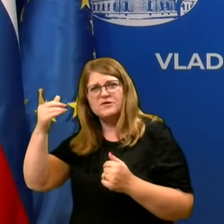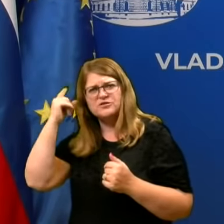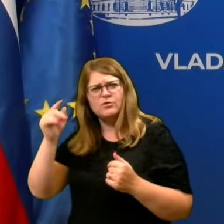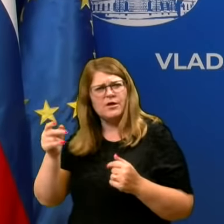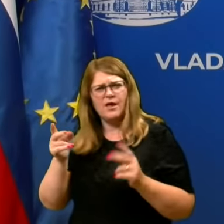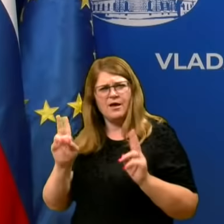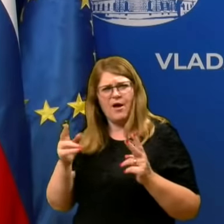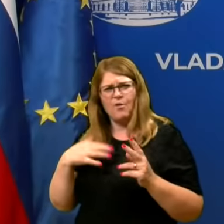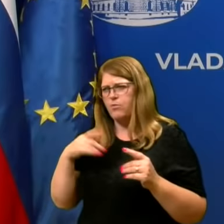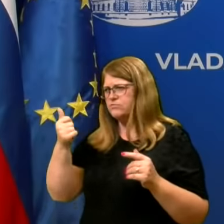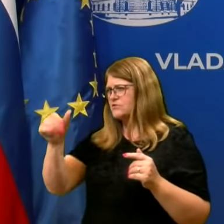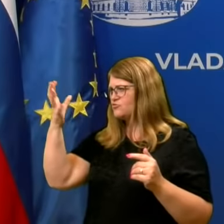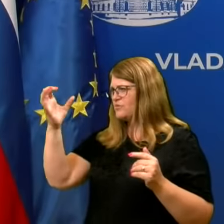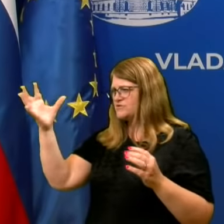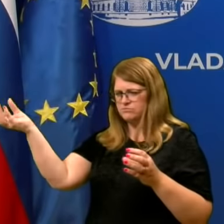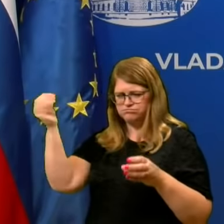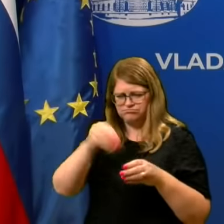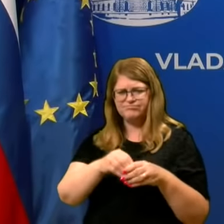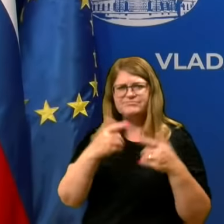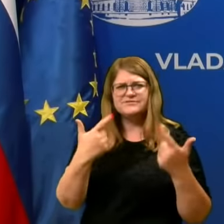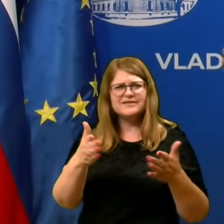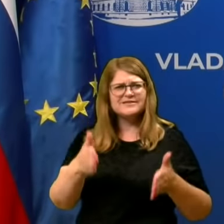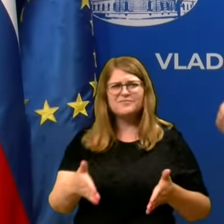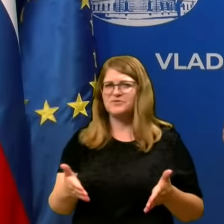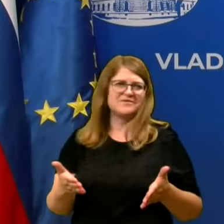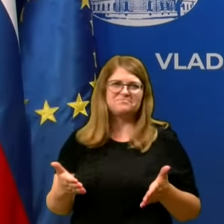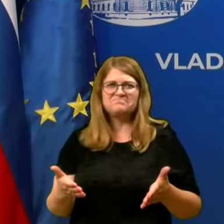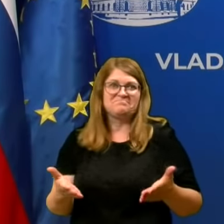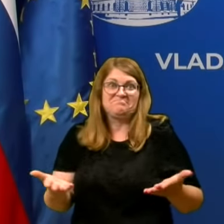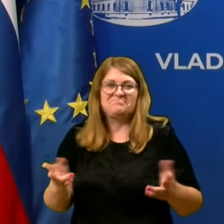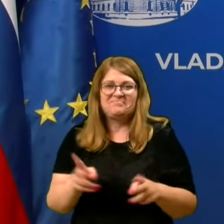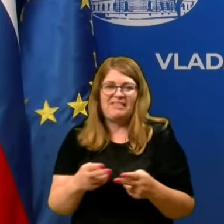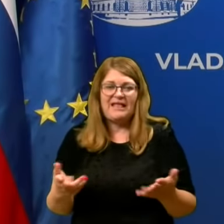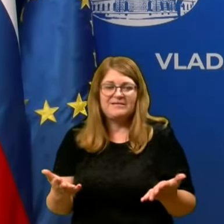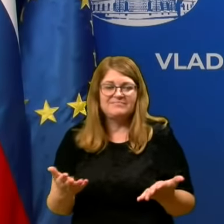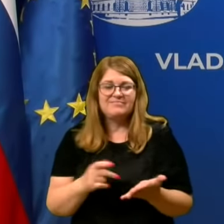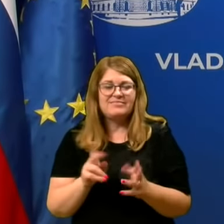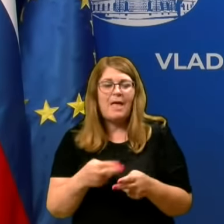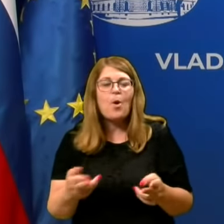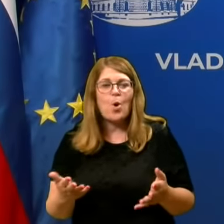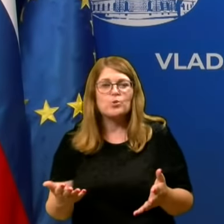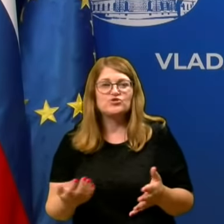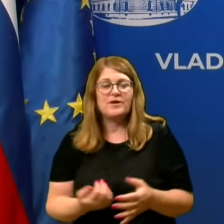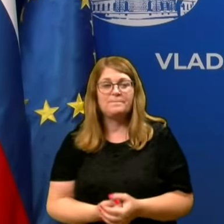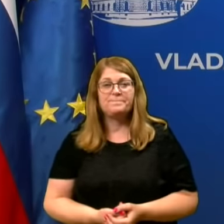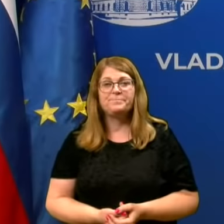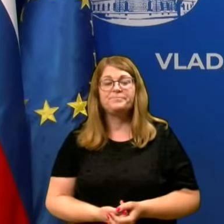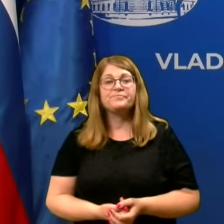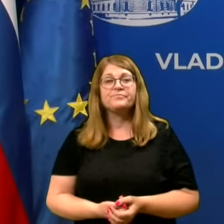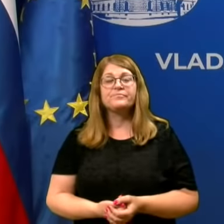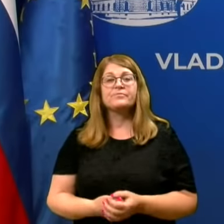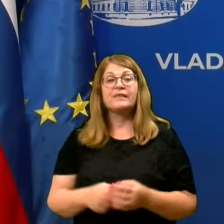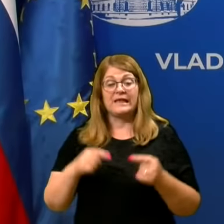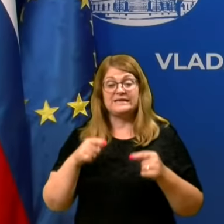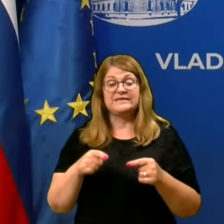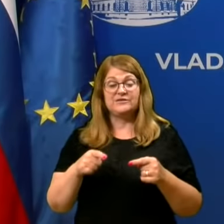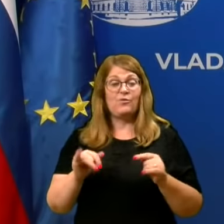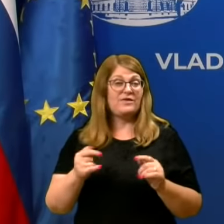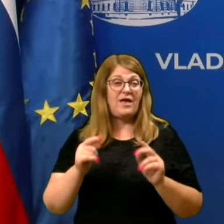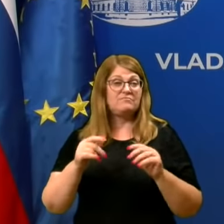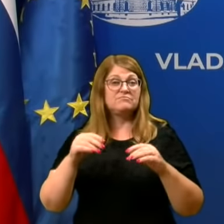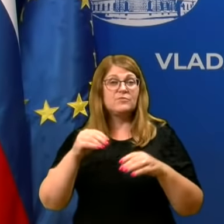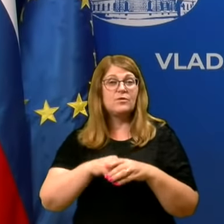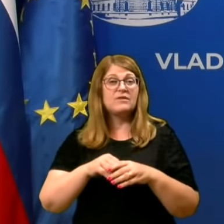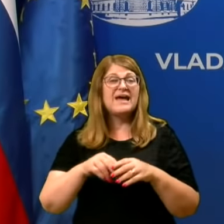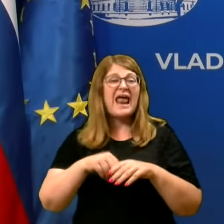predstaviti teh 1500 ljudi v 70 posta, bom pa tudi vseva. To je ta realnost, s katero smo so očili, in kako se bomo te